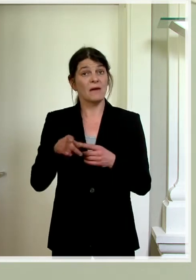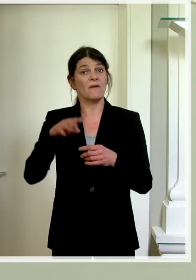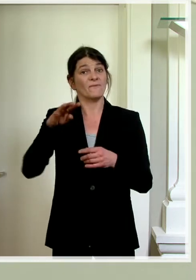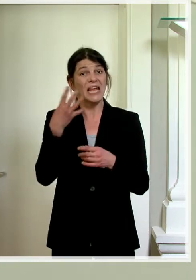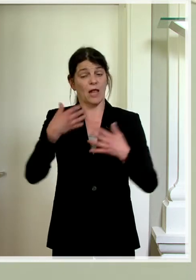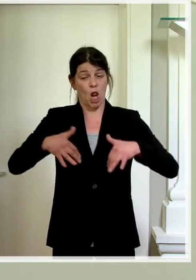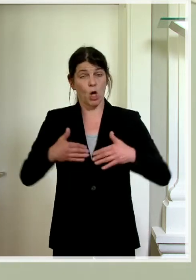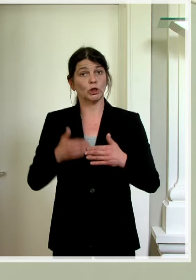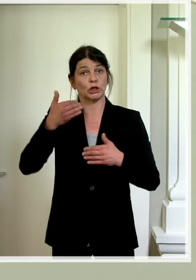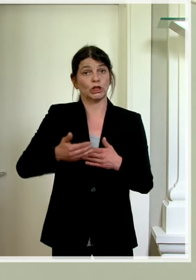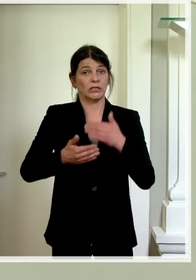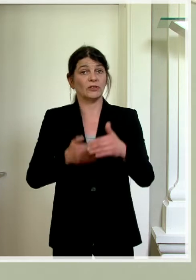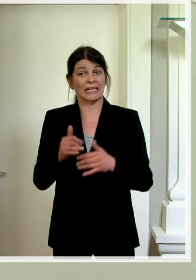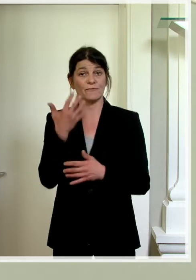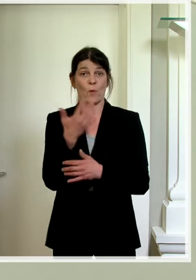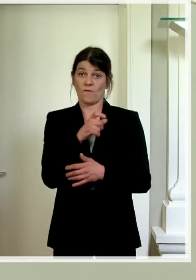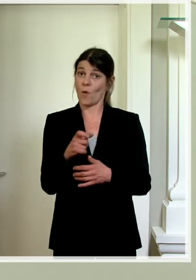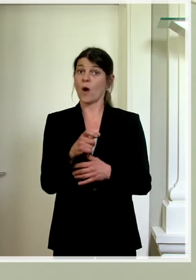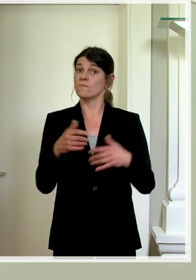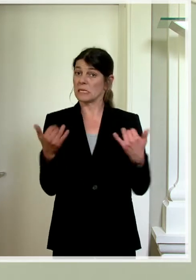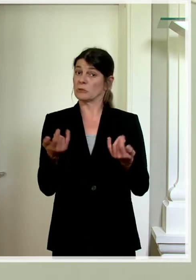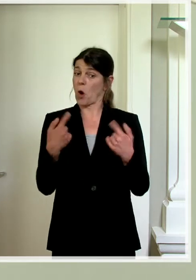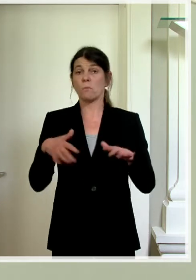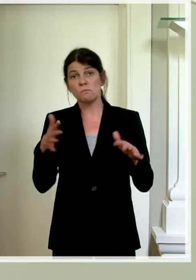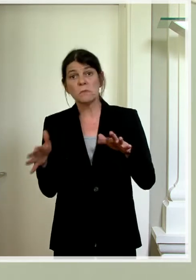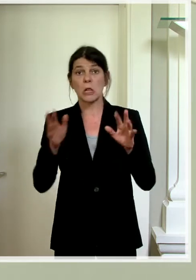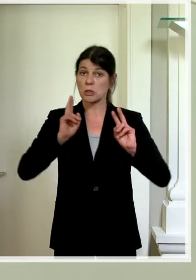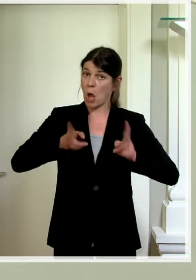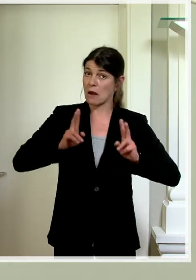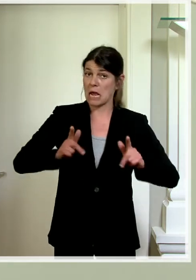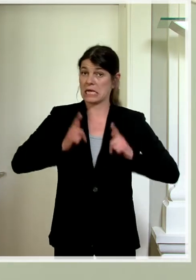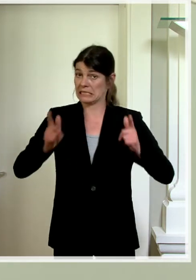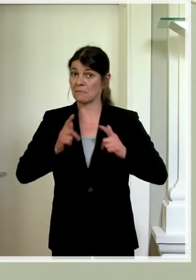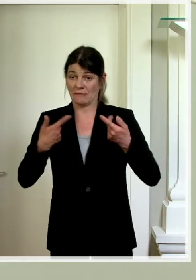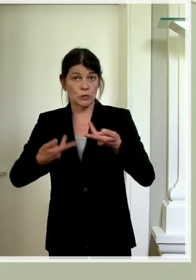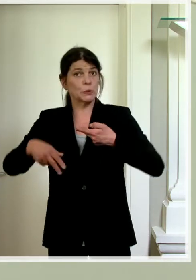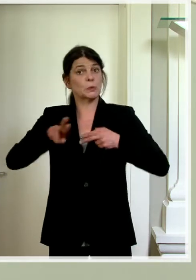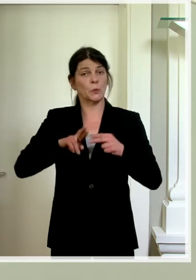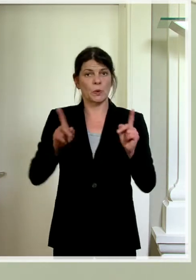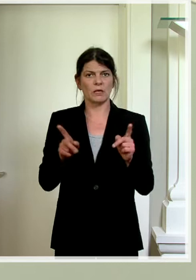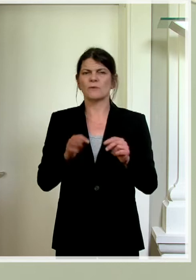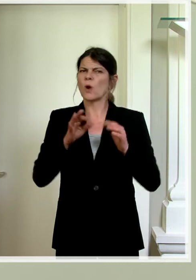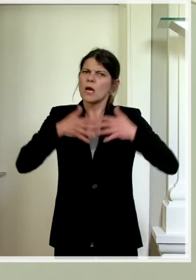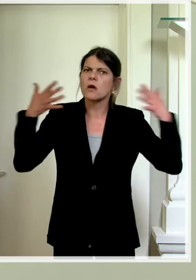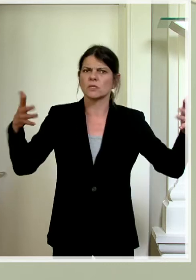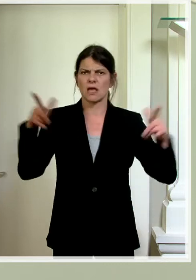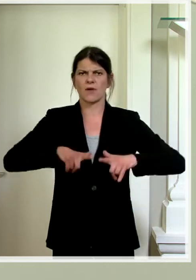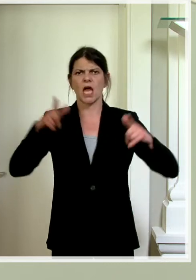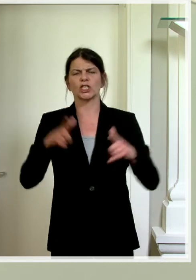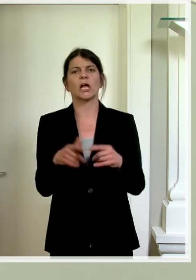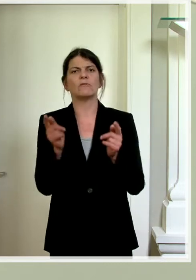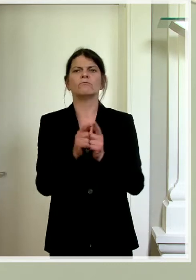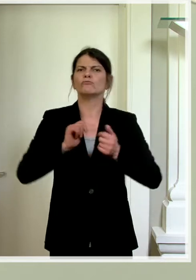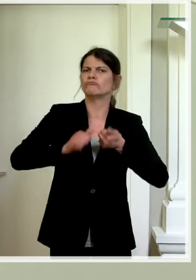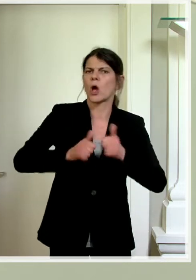Lockerungsschritt innerhalb von fünf Wochen kehrt eine gewisse Normalität in unsere Leben zurück. Bis auf große Veranstaltungen und